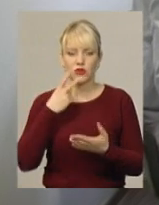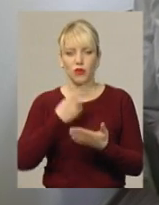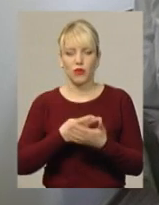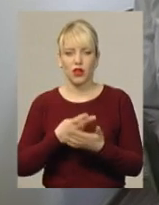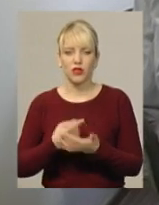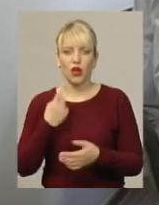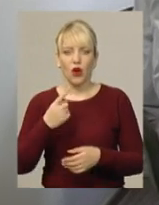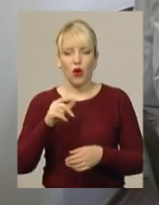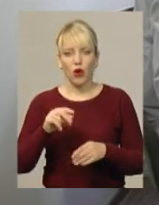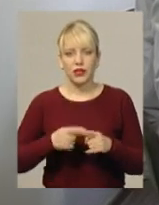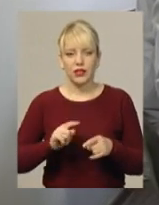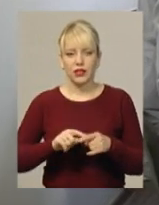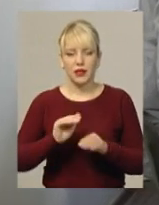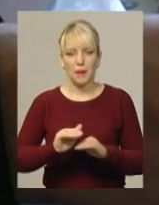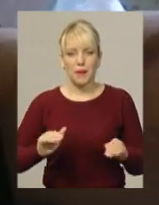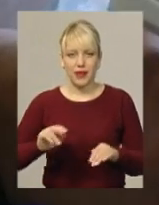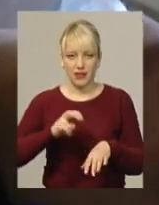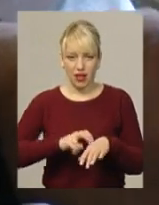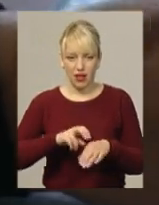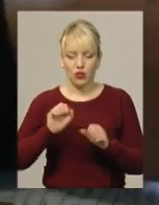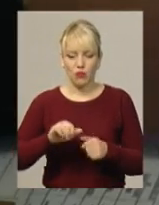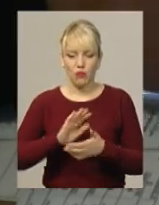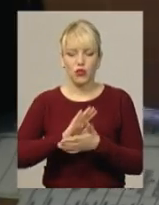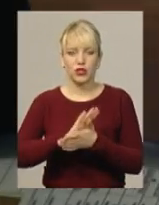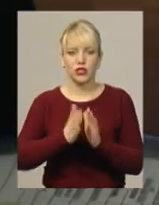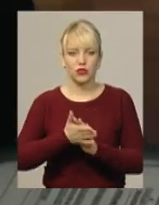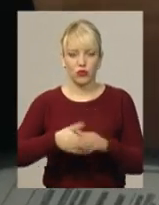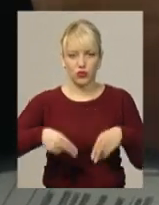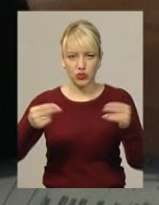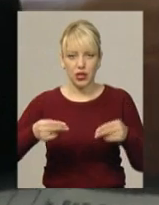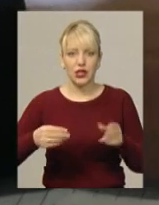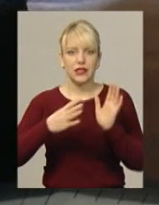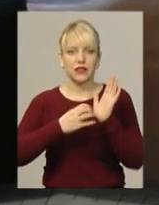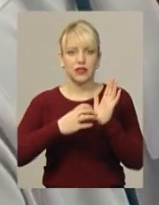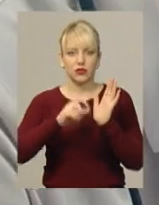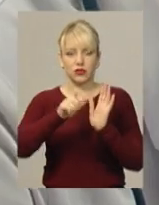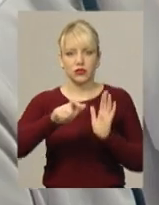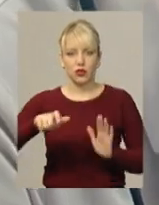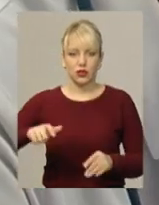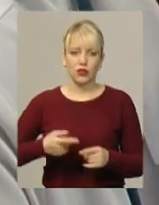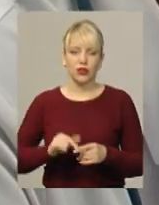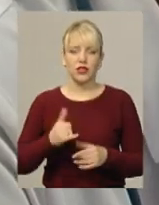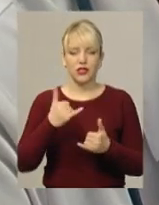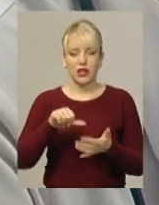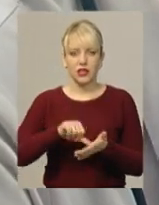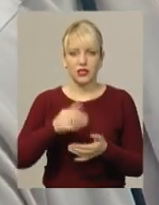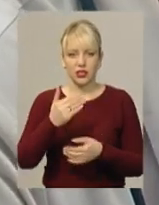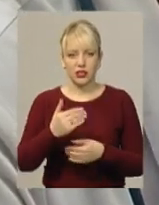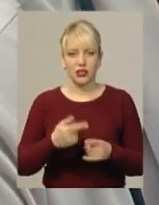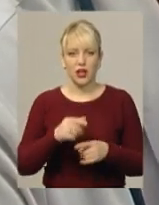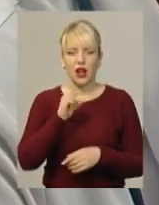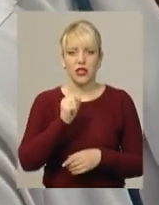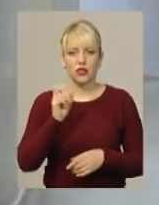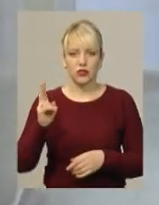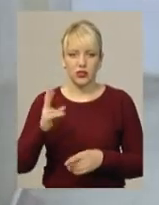педіатр, за задумом Міністерства охорони здоров'я, зможе вкласти угоду про лікування з дев'ятьма сотнями пацієнтів. Наразі на дільниці лікаря Олександра Кантоністого